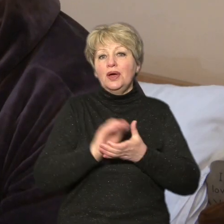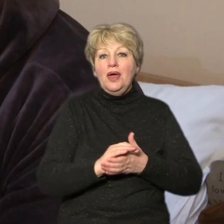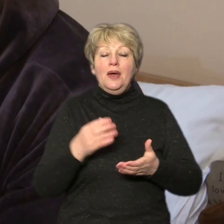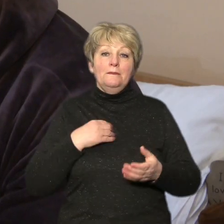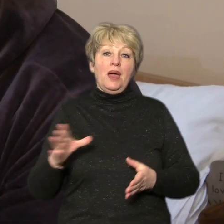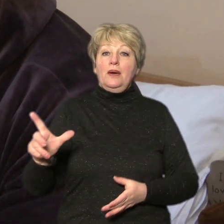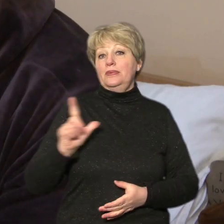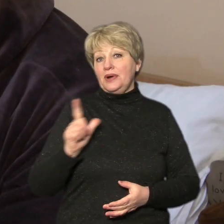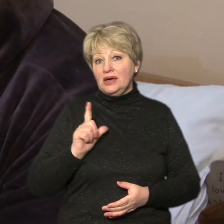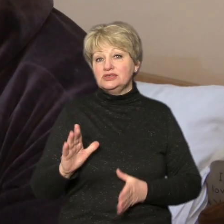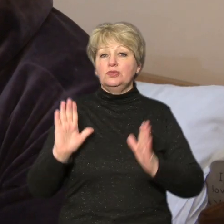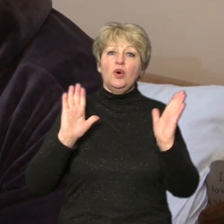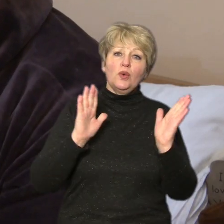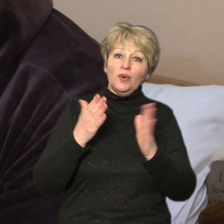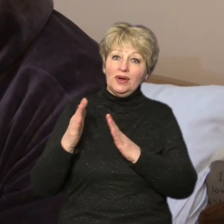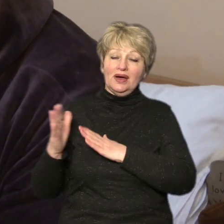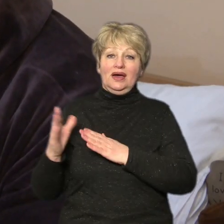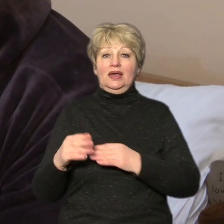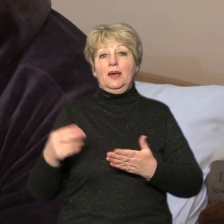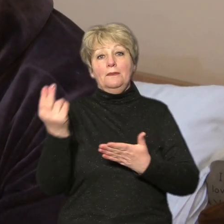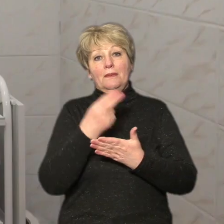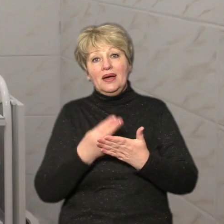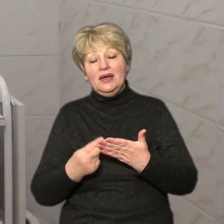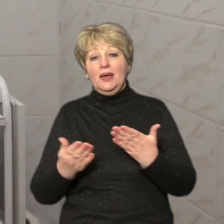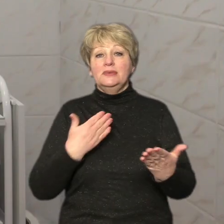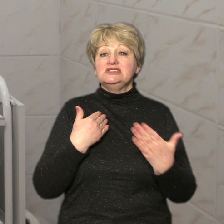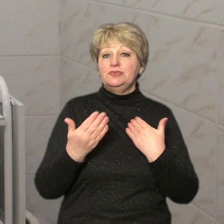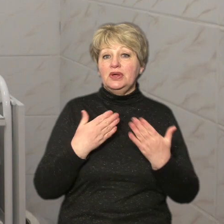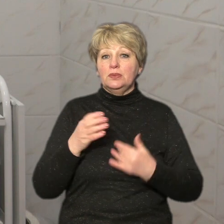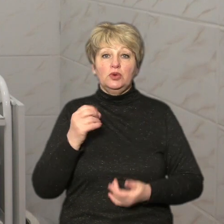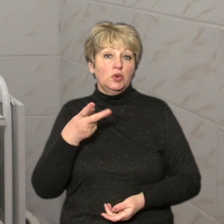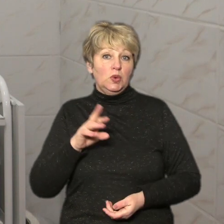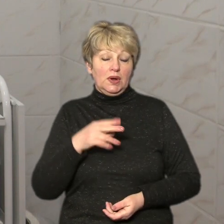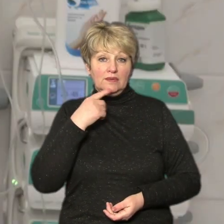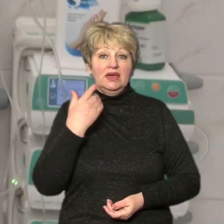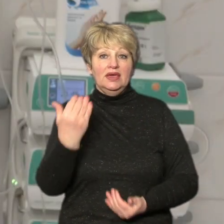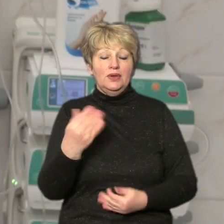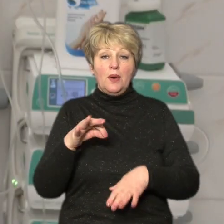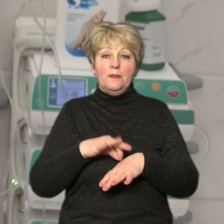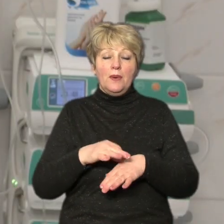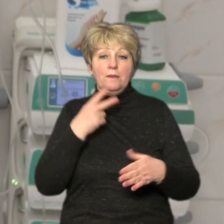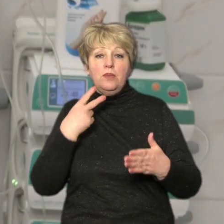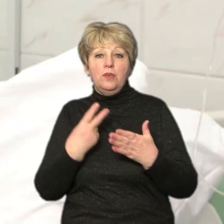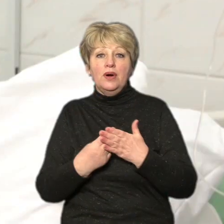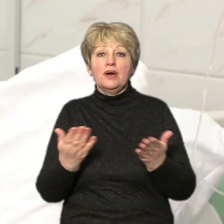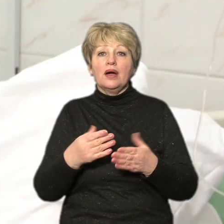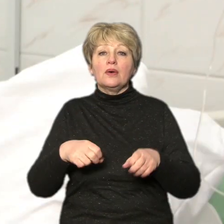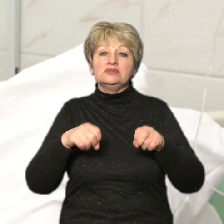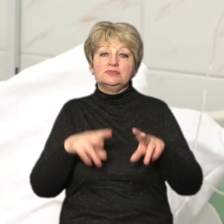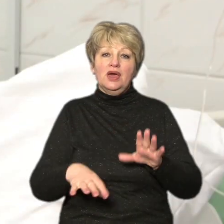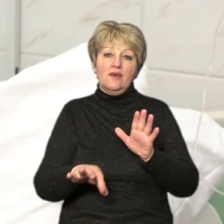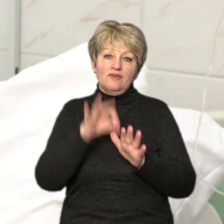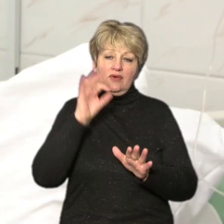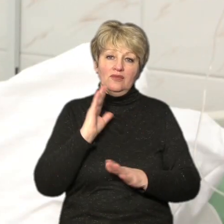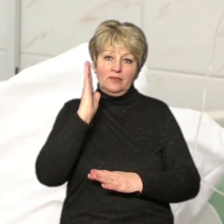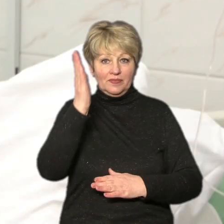гуляємо разом з усіма дітками, спілкуємось. А Юля говорить, що її хвороба показала, фах обрати. Хотілося б